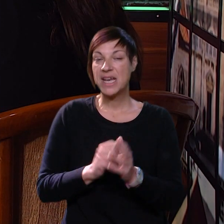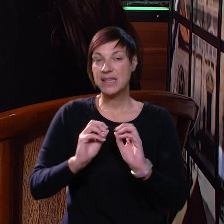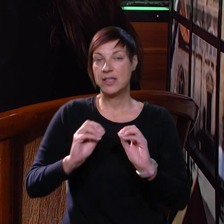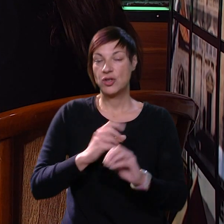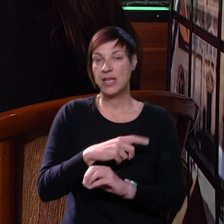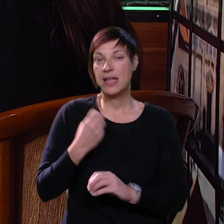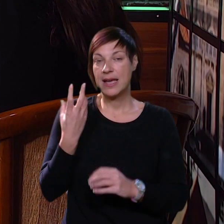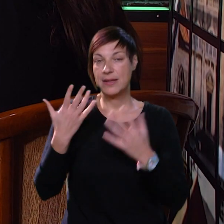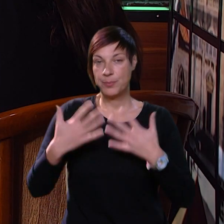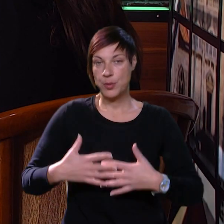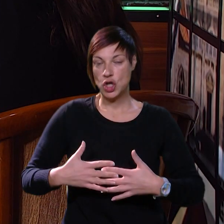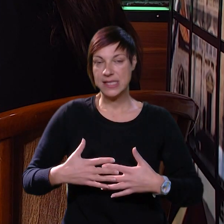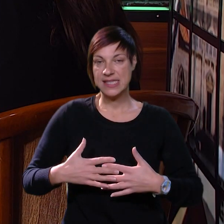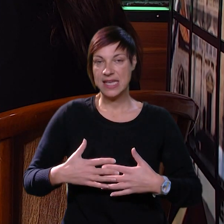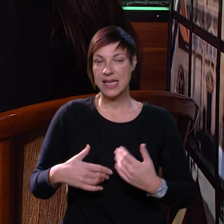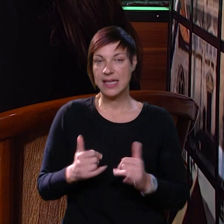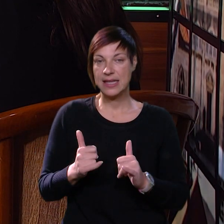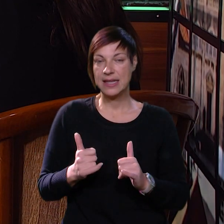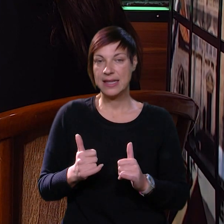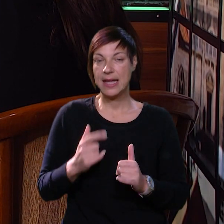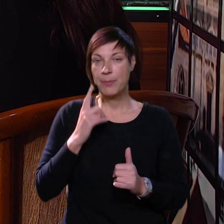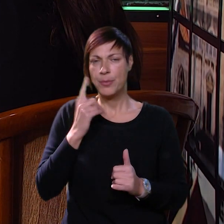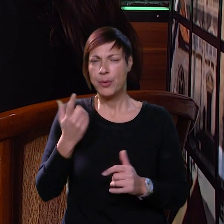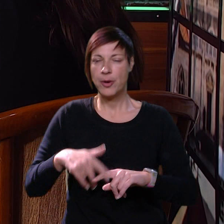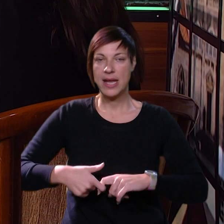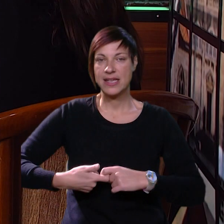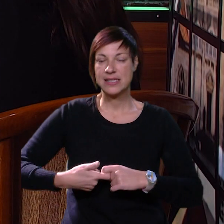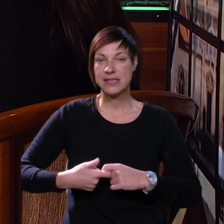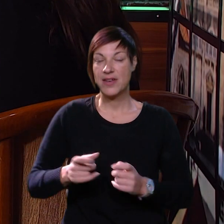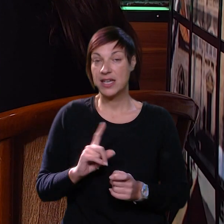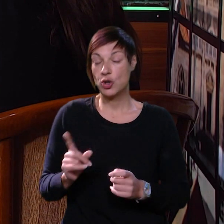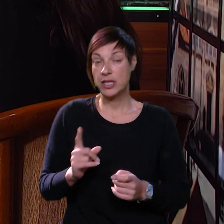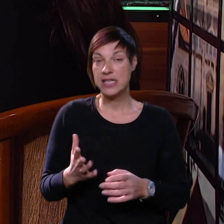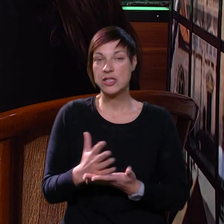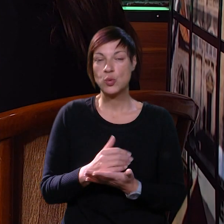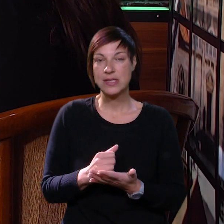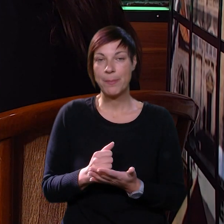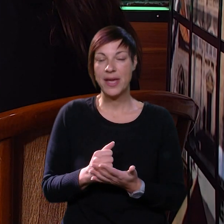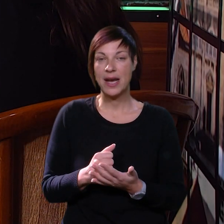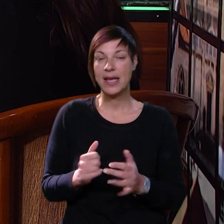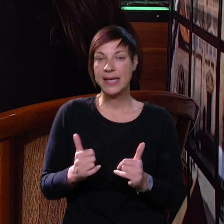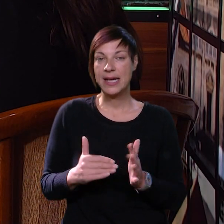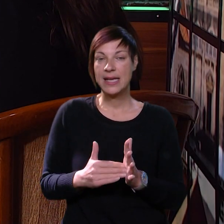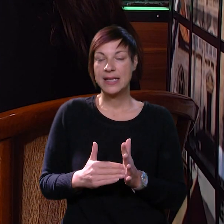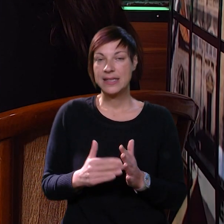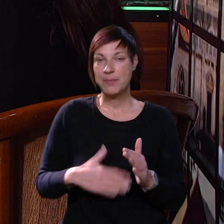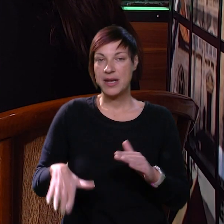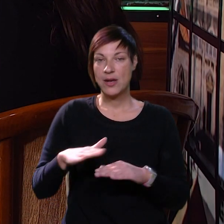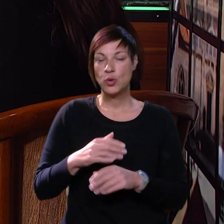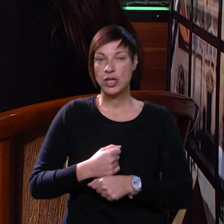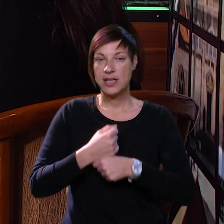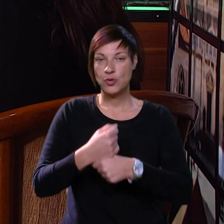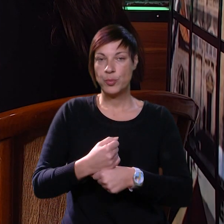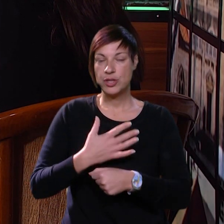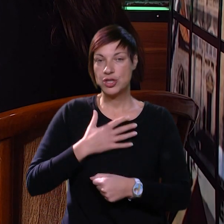prati pa ovisno od tome kada procijeni da on stvarno je probao možda neke stvari koje nisu bile uspješne ili treba neku